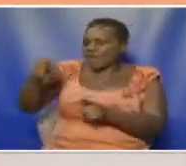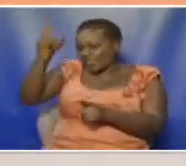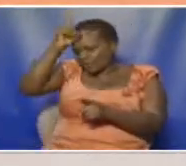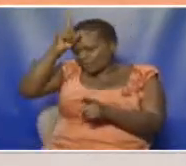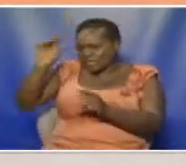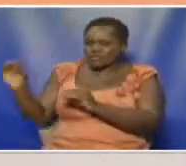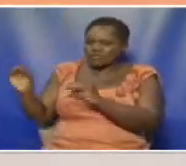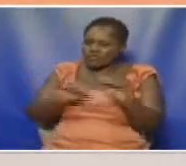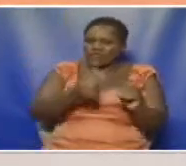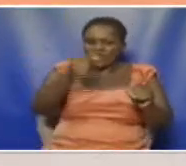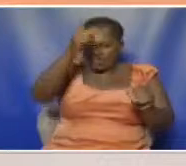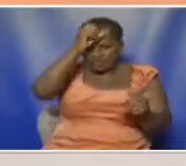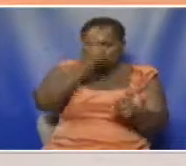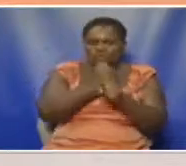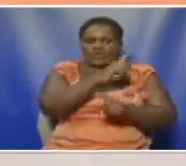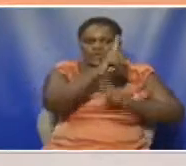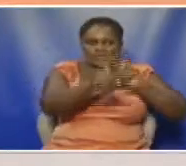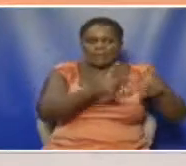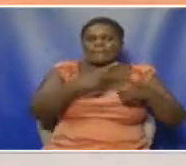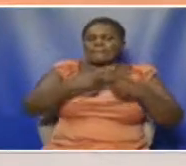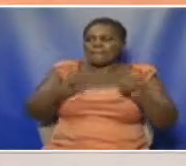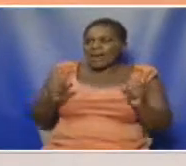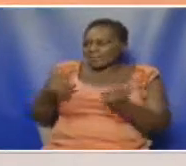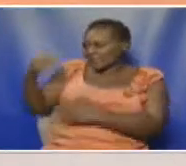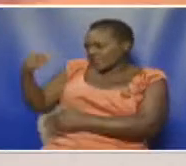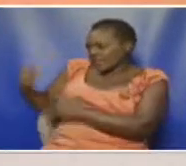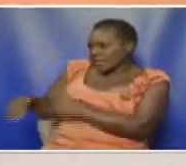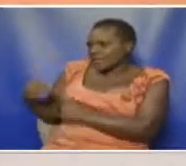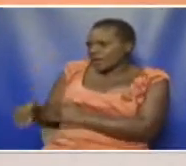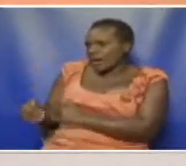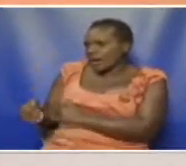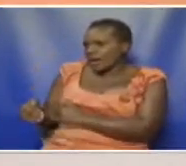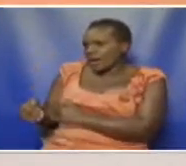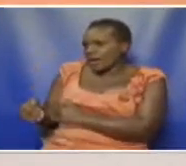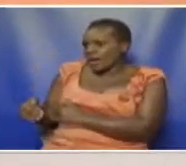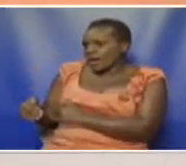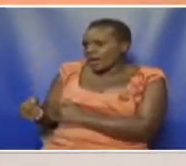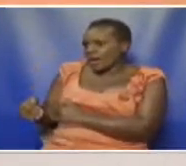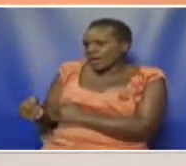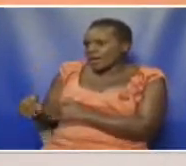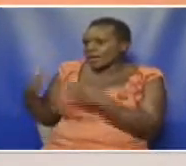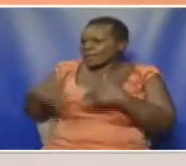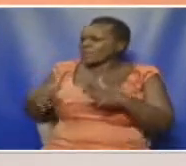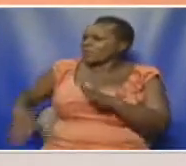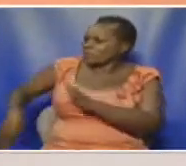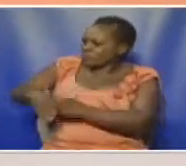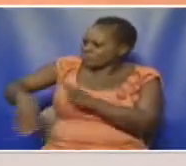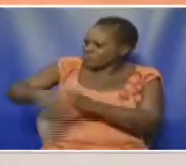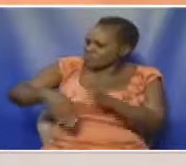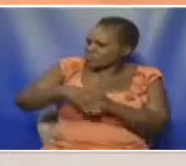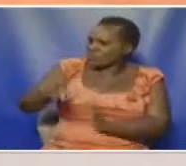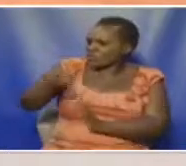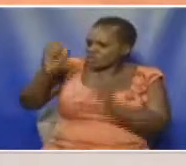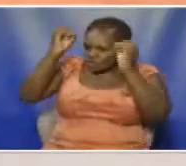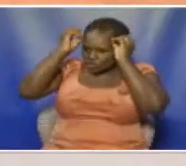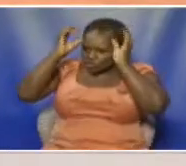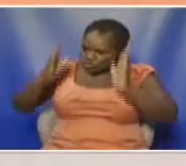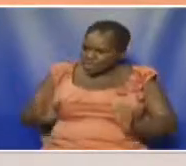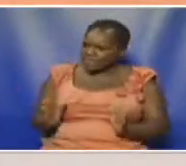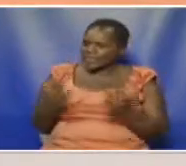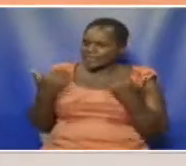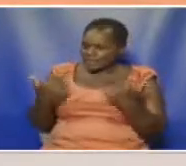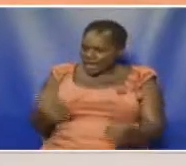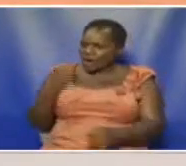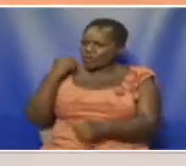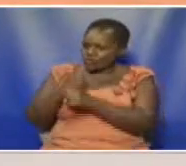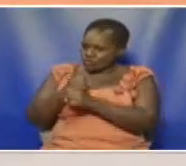mtihani kutoka karne Lakini ilivyo ni kwamba eneo jirani karika eneo la Kapkusum Tayari watu wanafurushu wa jie Wanafunzi hawa wa karne ambao kwa